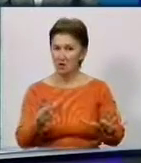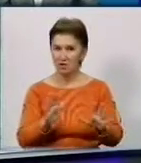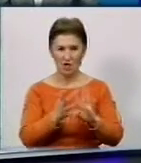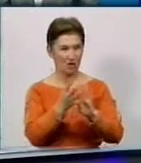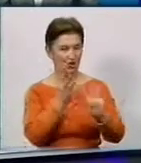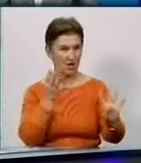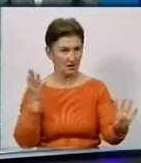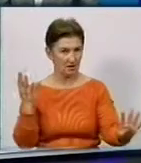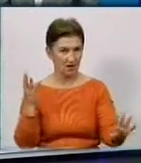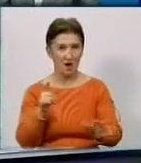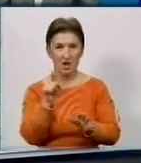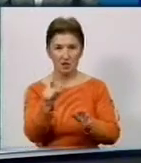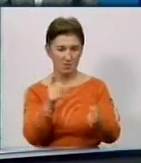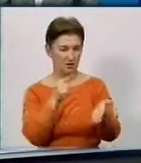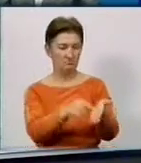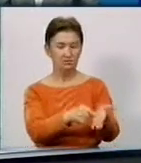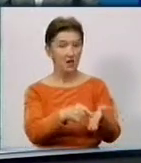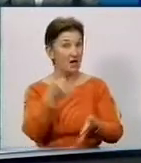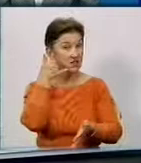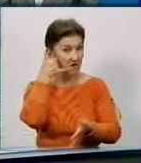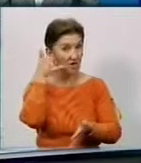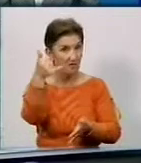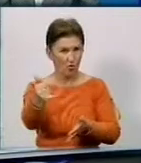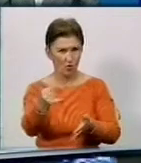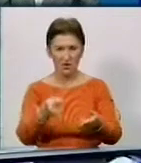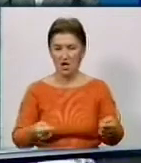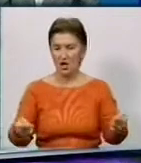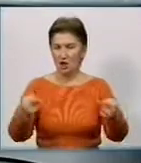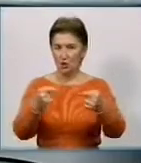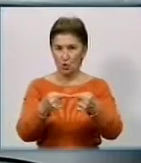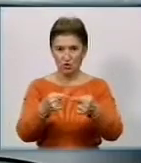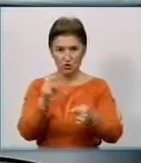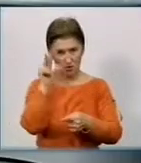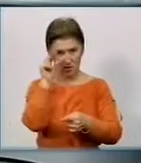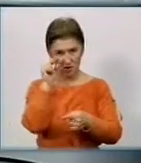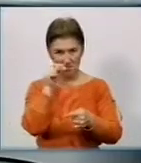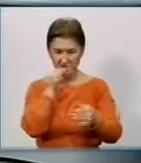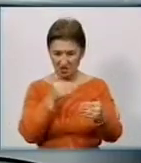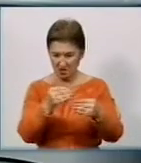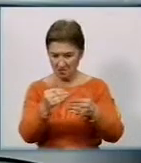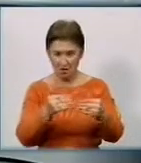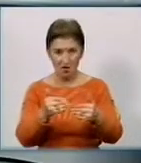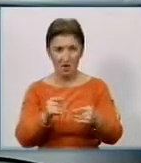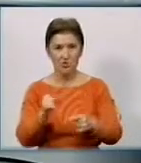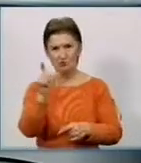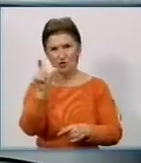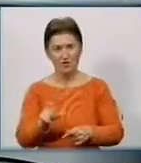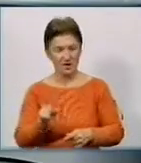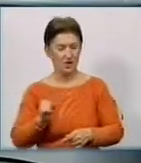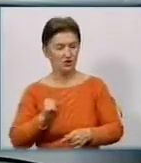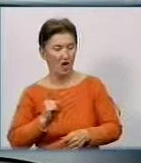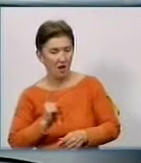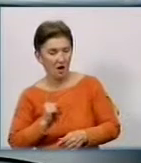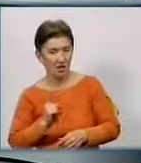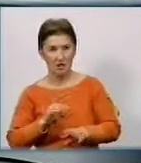такое обследование. И там будет указан телефон, по которому нужно будет позвонить и точную дату определить и точное время. Для того, чтобы человека там ждали, человек